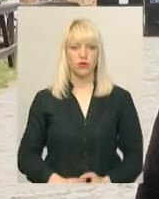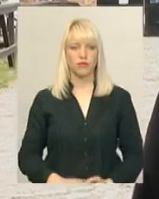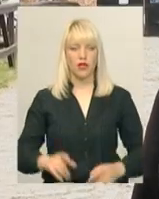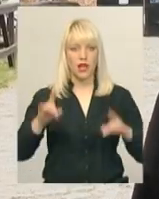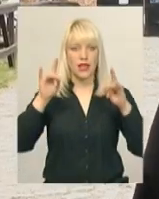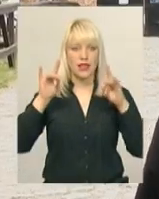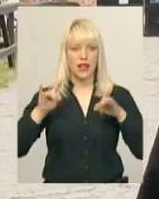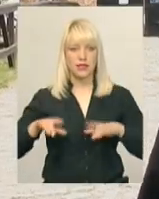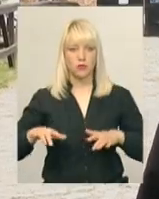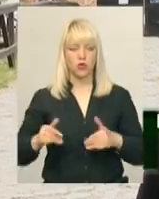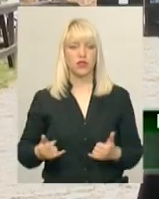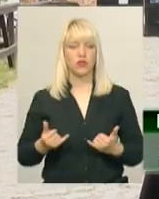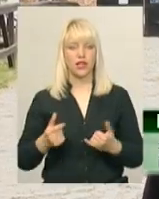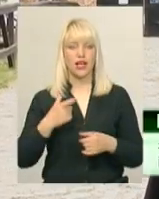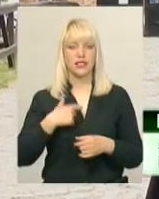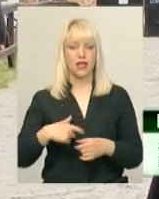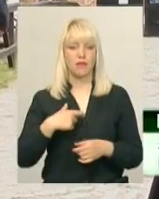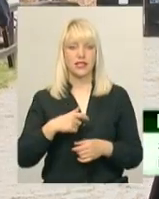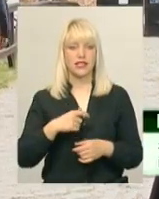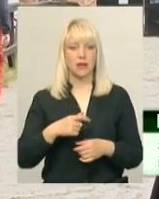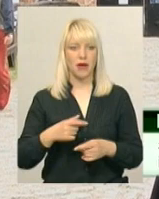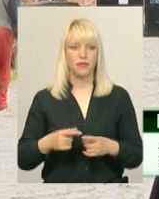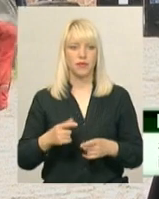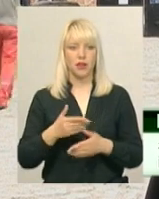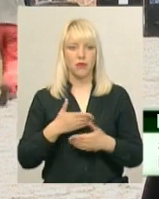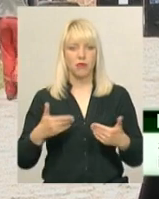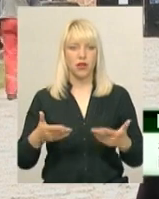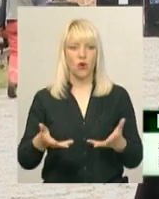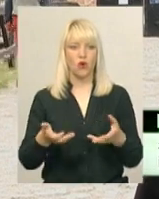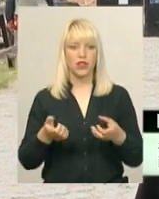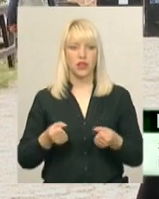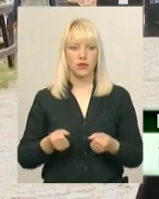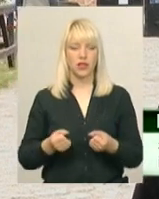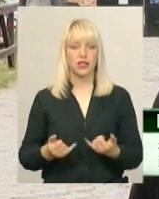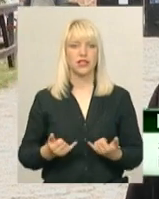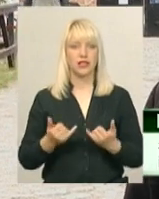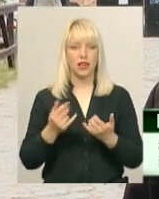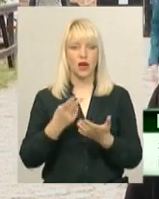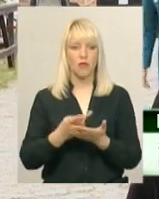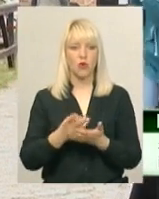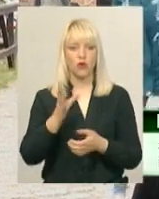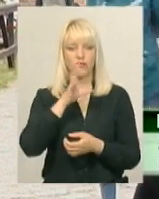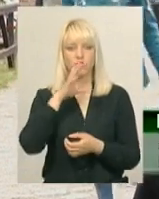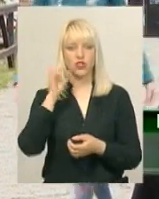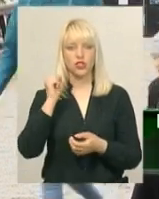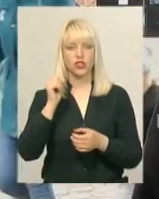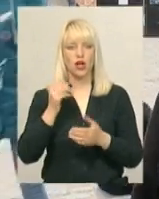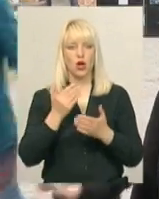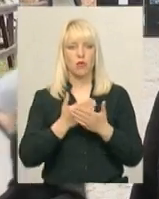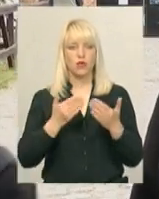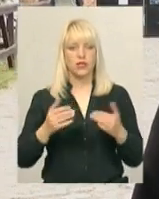Несподівано для самих себе ми отримали для показу в ніч музеїв